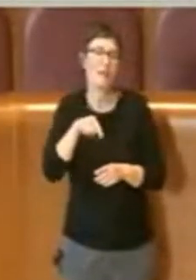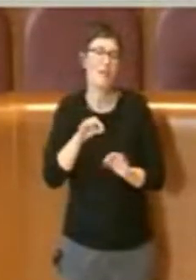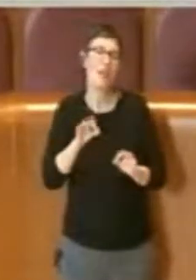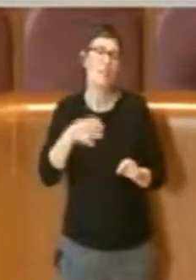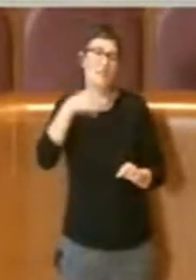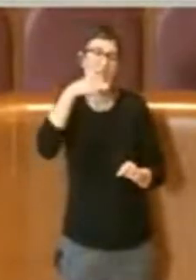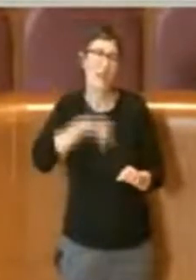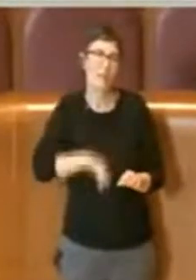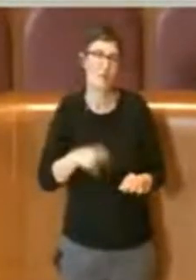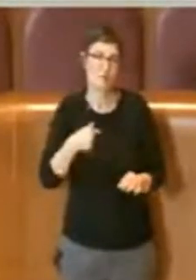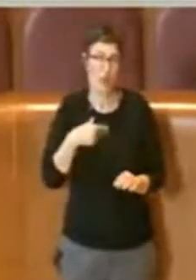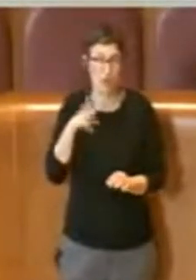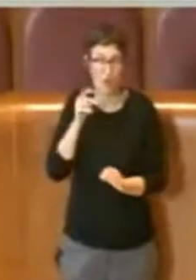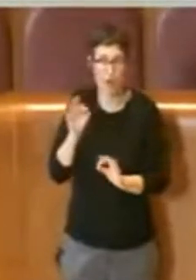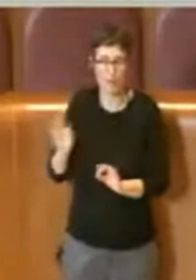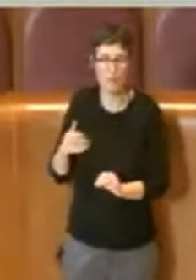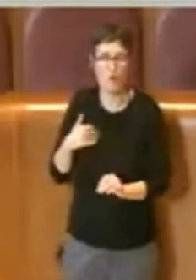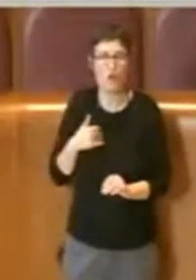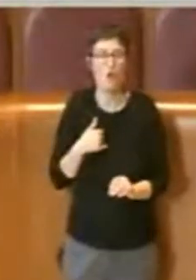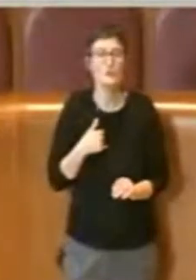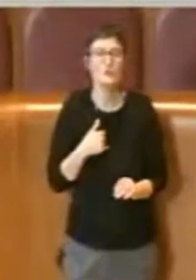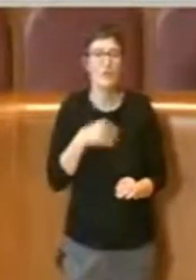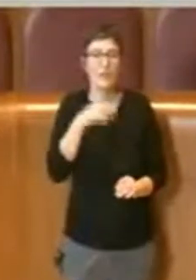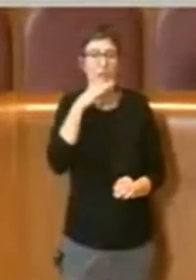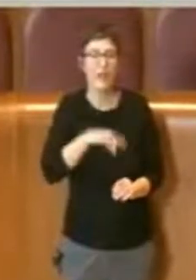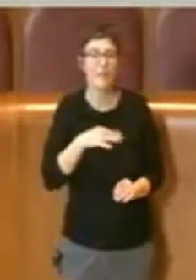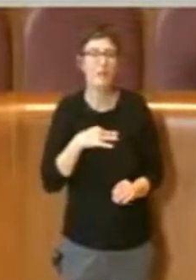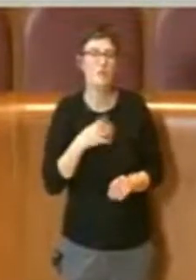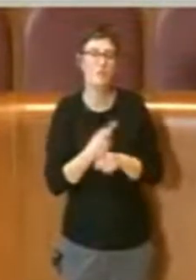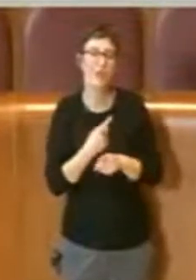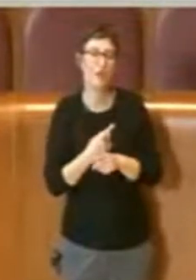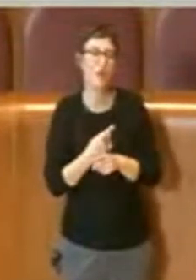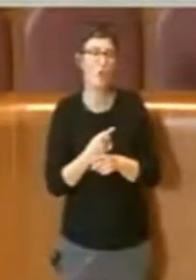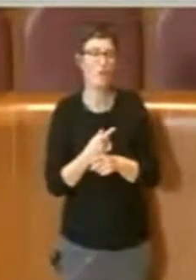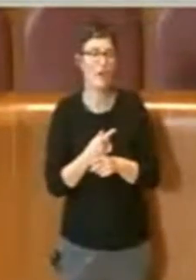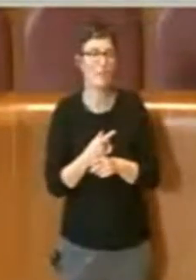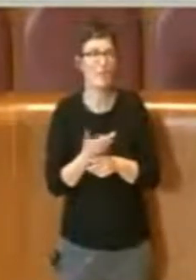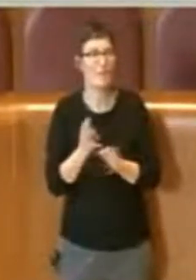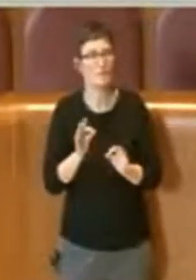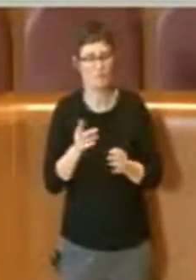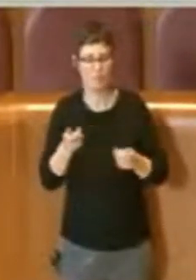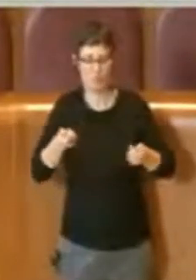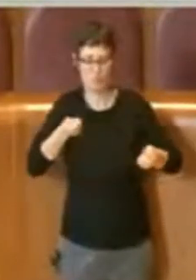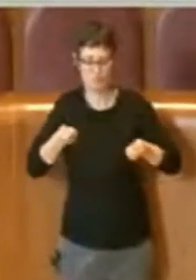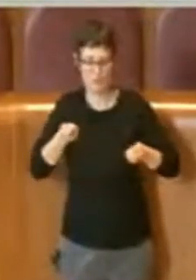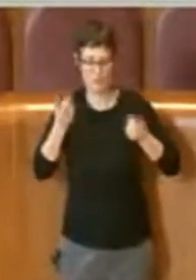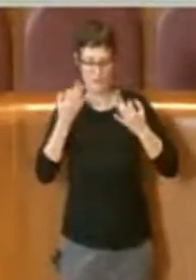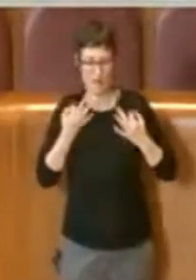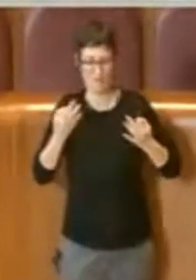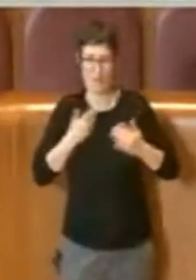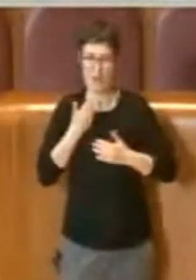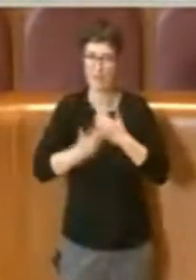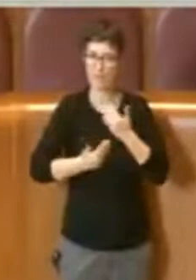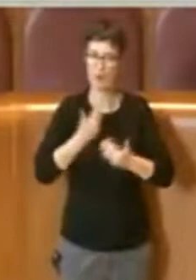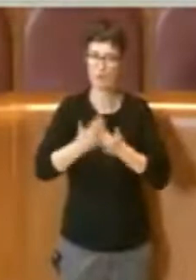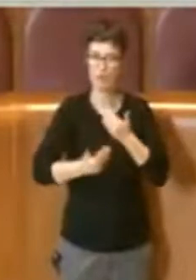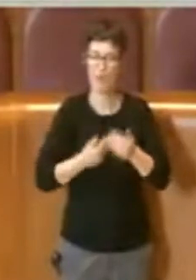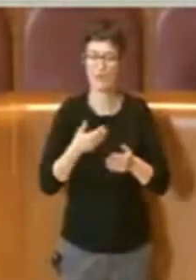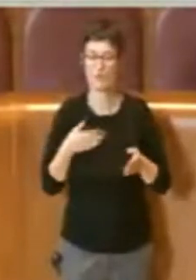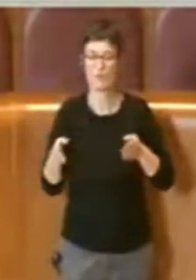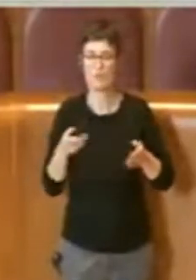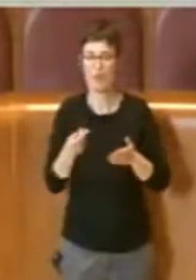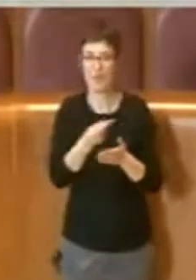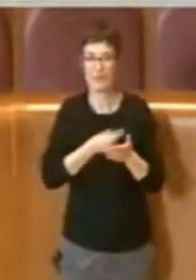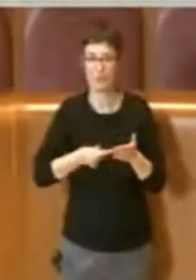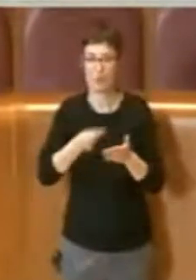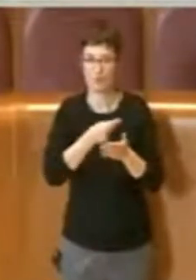così ho interpretato, nostra capacità sta nel governare questo processo, governare questa fase progettuale e fare